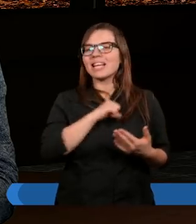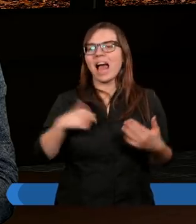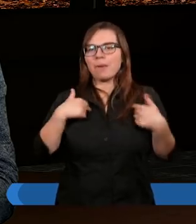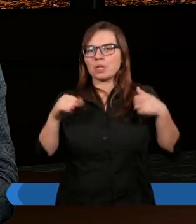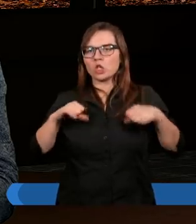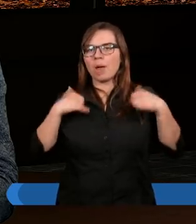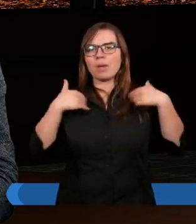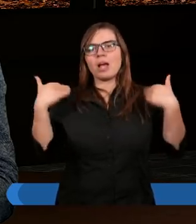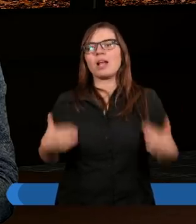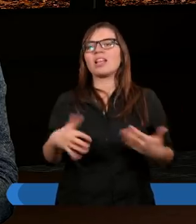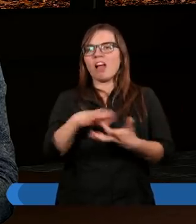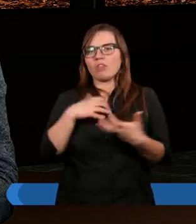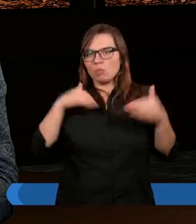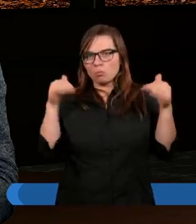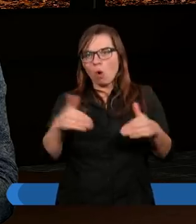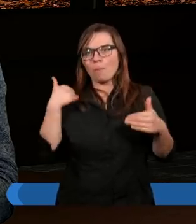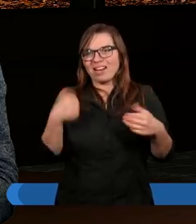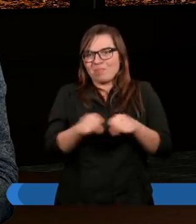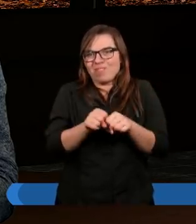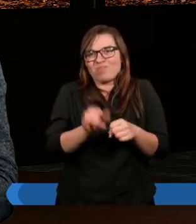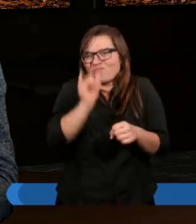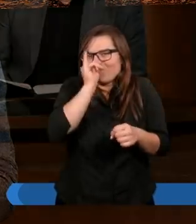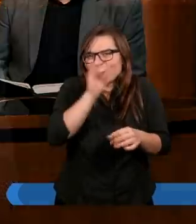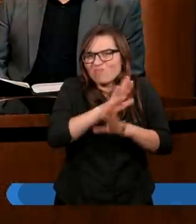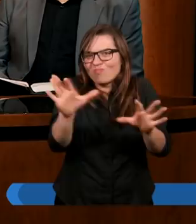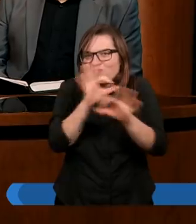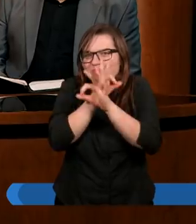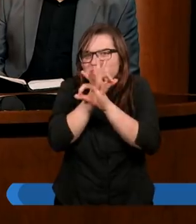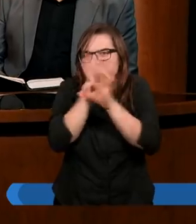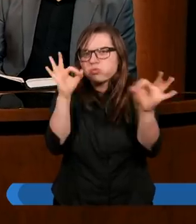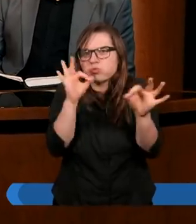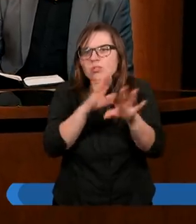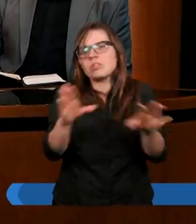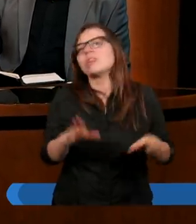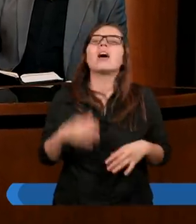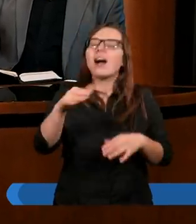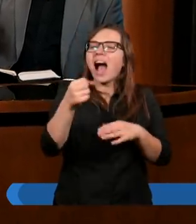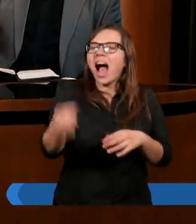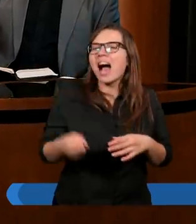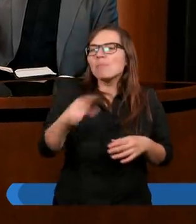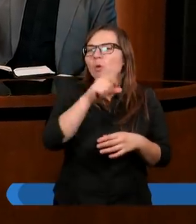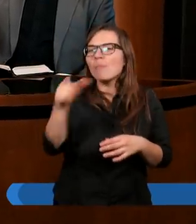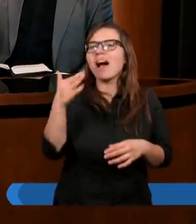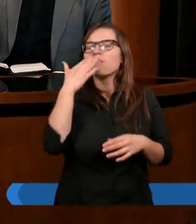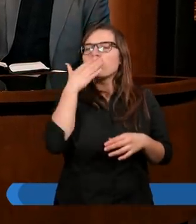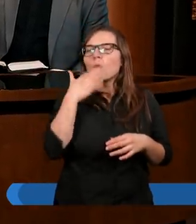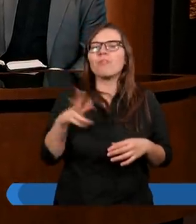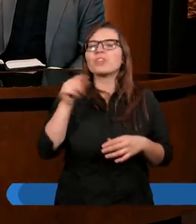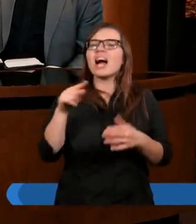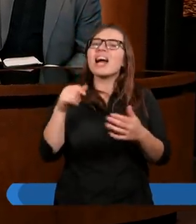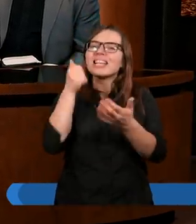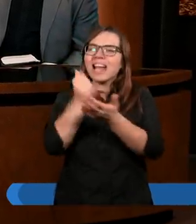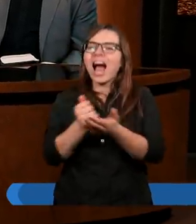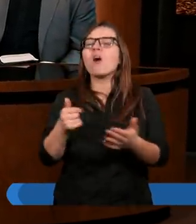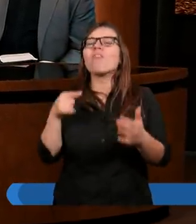na tym świecie nie możemy być sprawiedliwi. I apostoł Paweł mówi, że zakon wskazywał, a